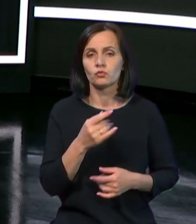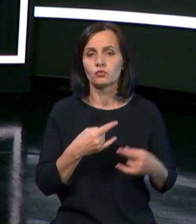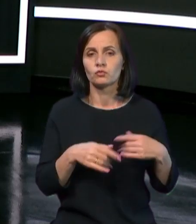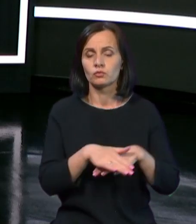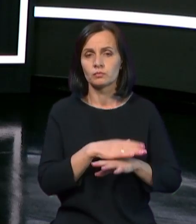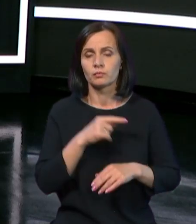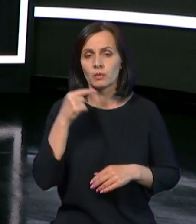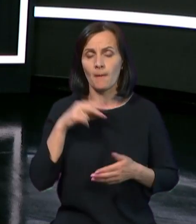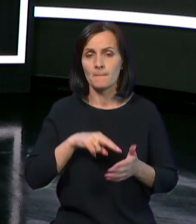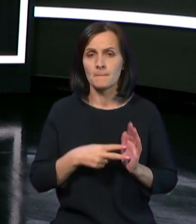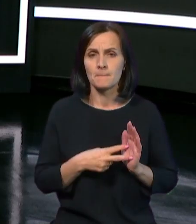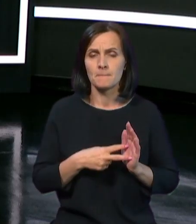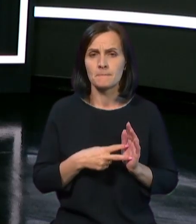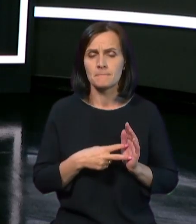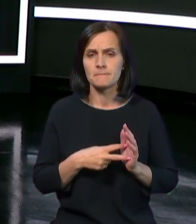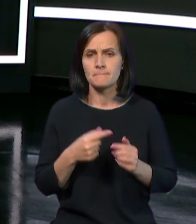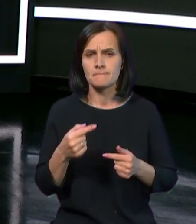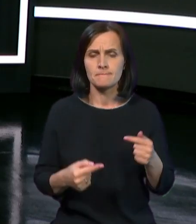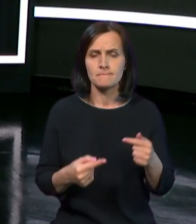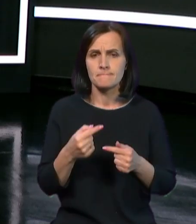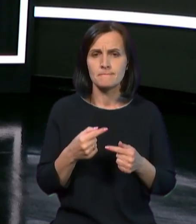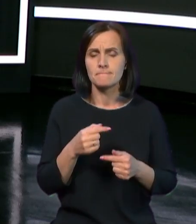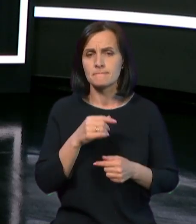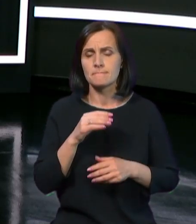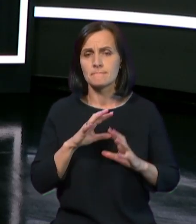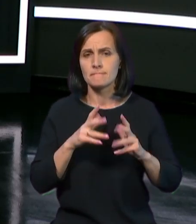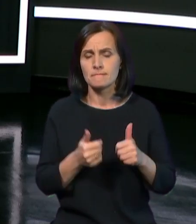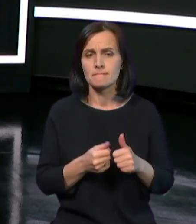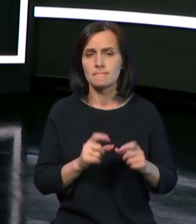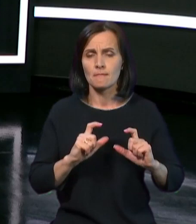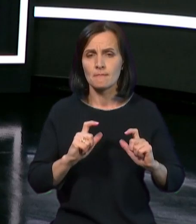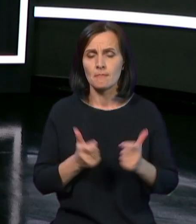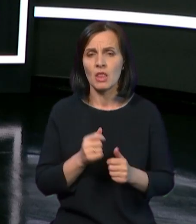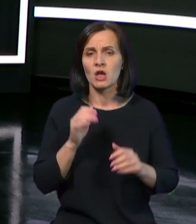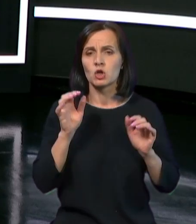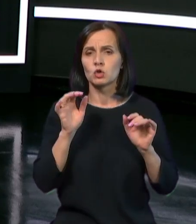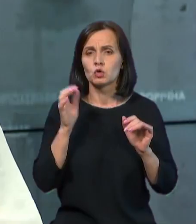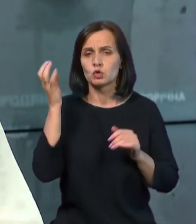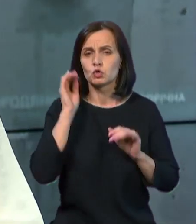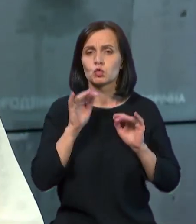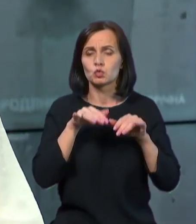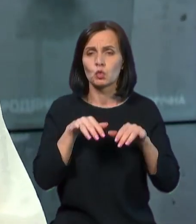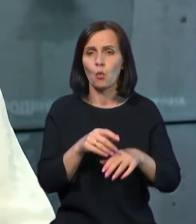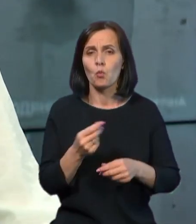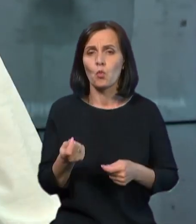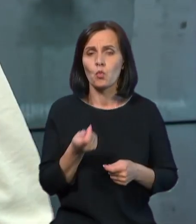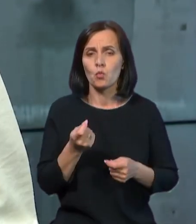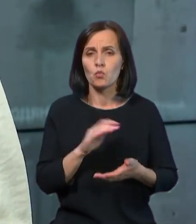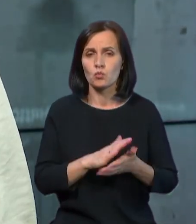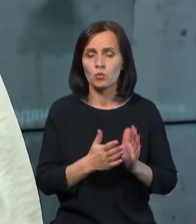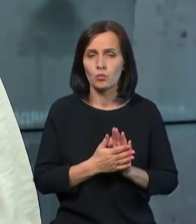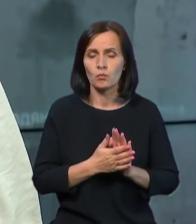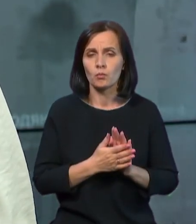Росія планує шантажувати світ блокуванням Чорноморської зернової угоди заради переслідування власних інтересів, зокрема,